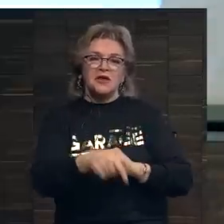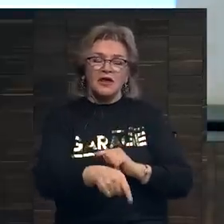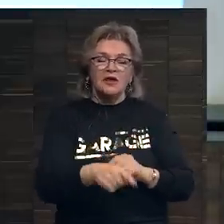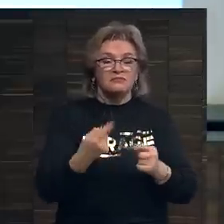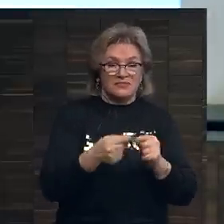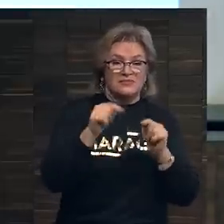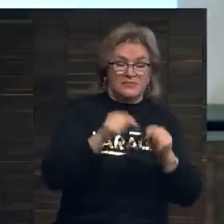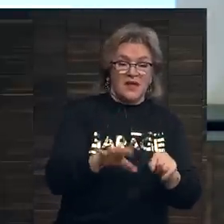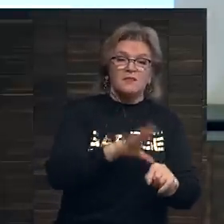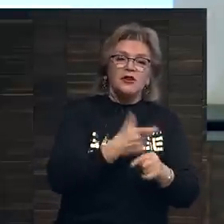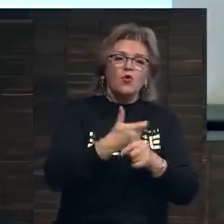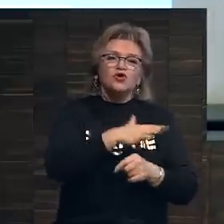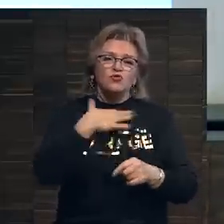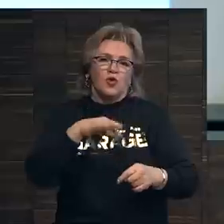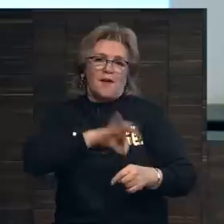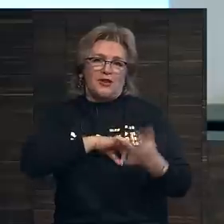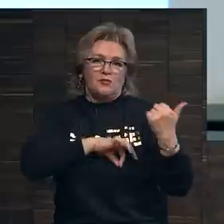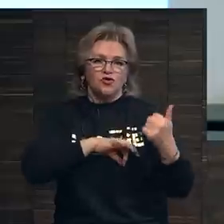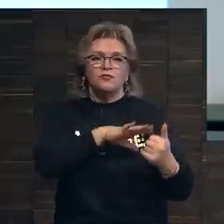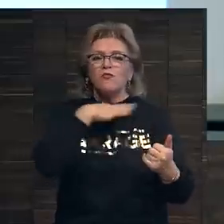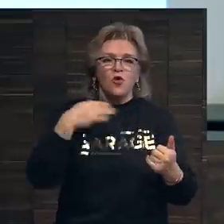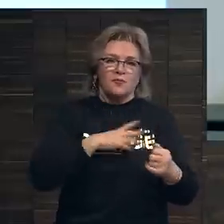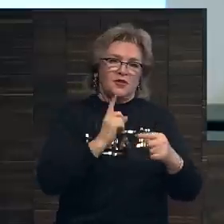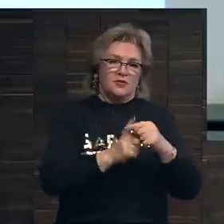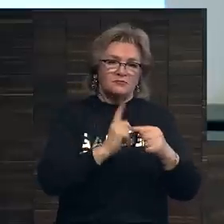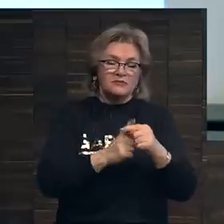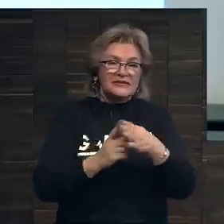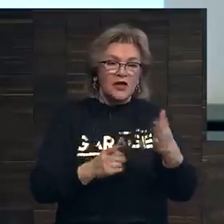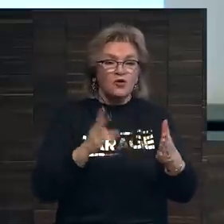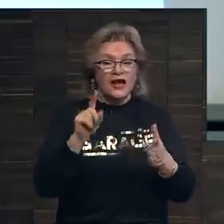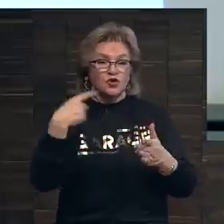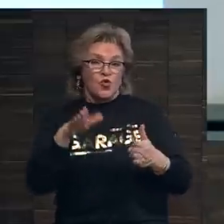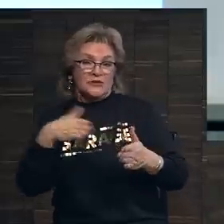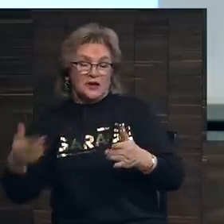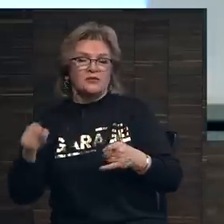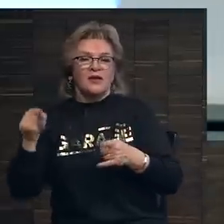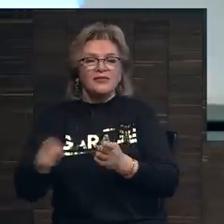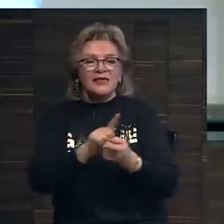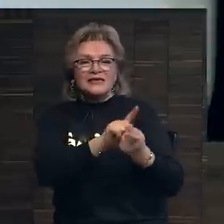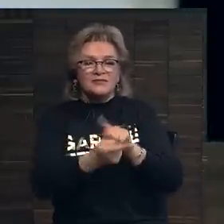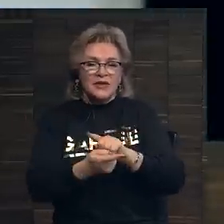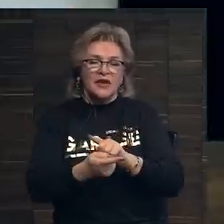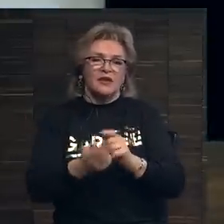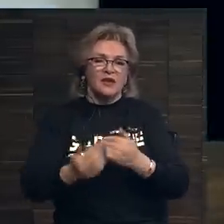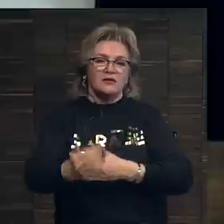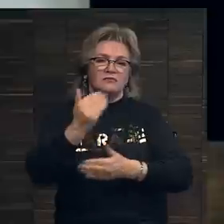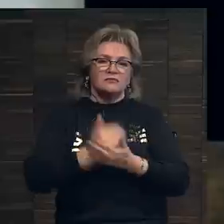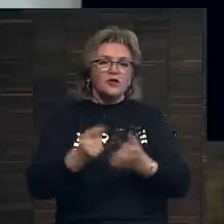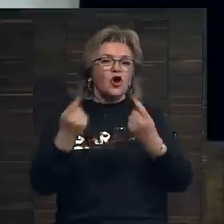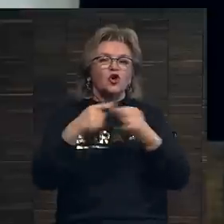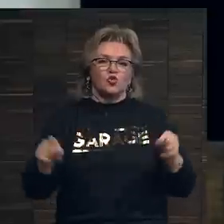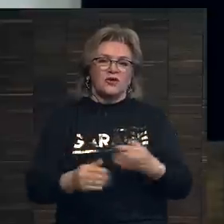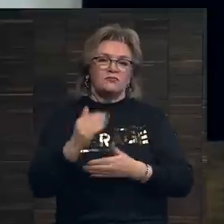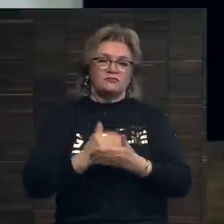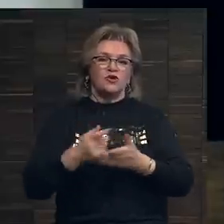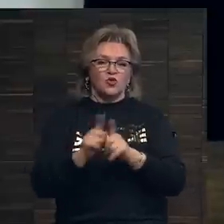У этого было много преимуществ, много положительных сторон, но, с другой стороны, это изменение привело к другим